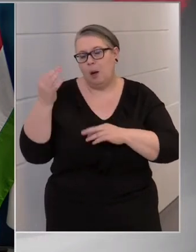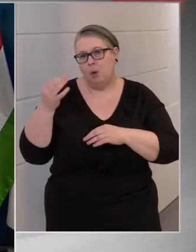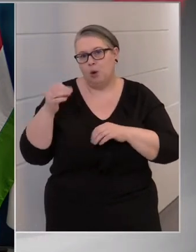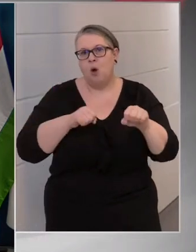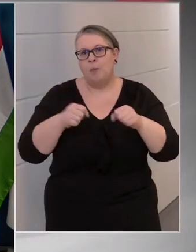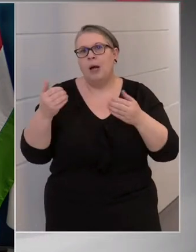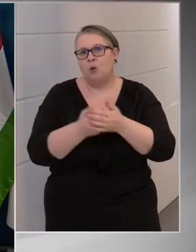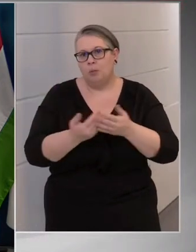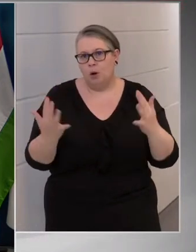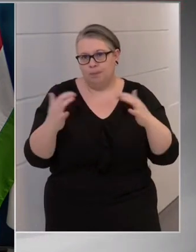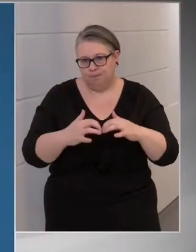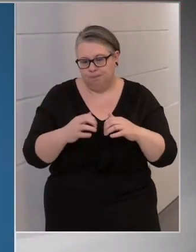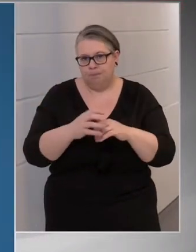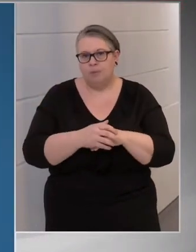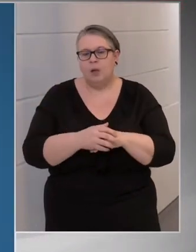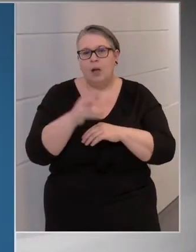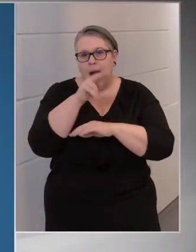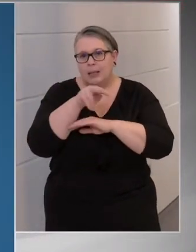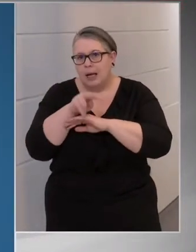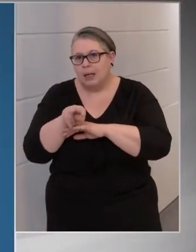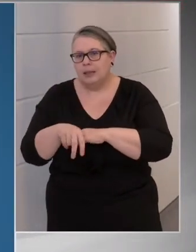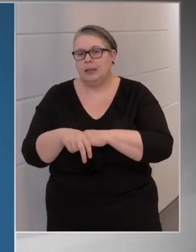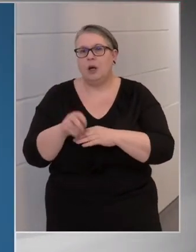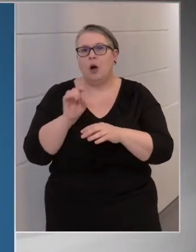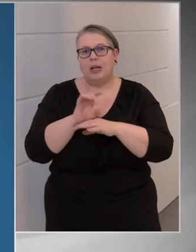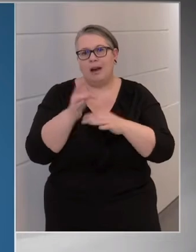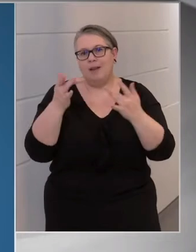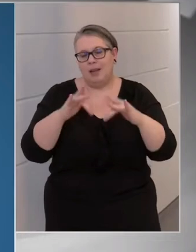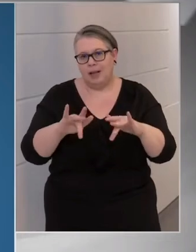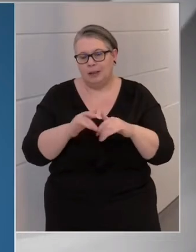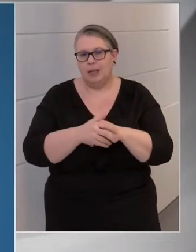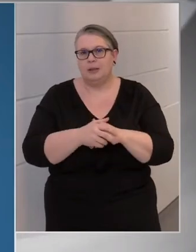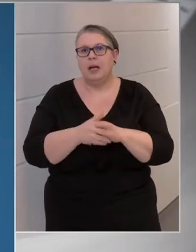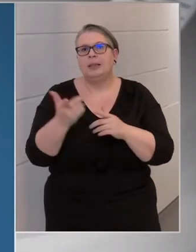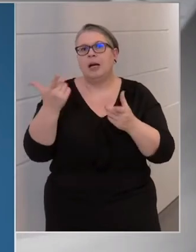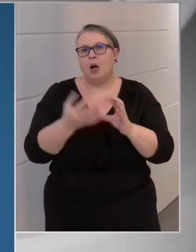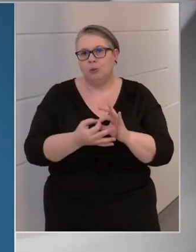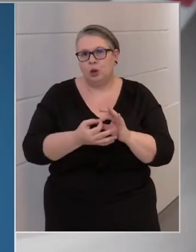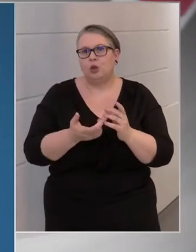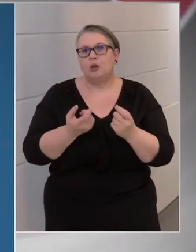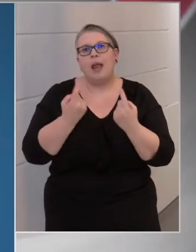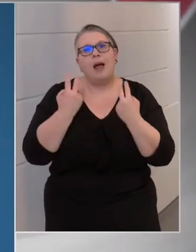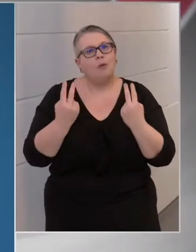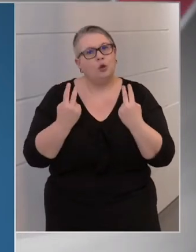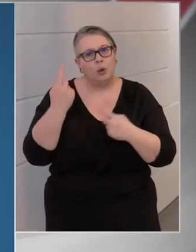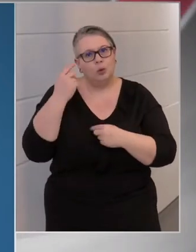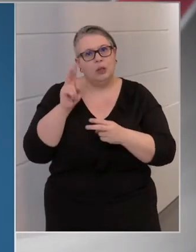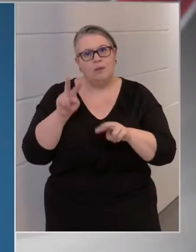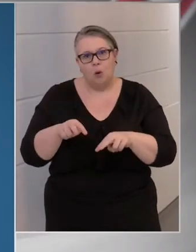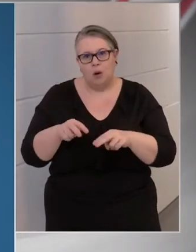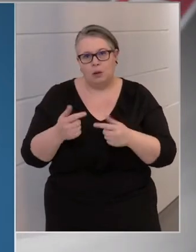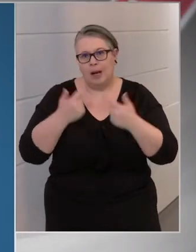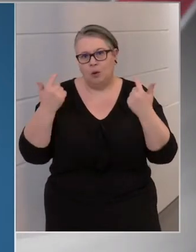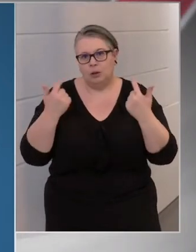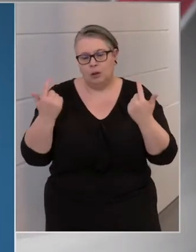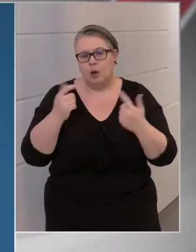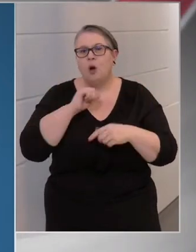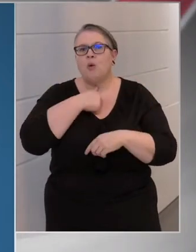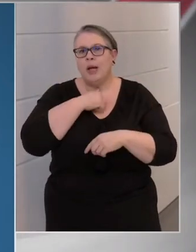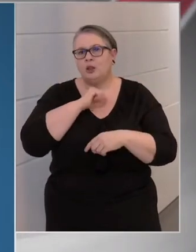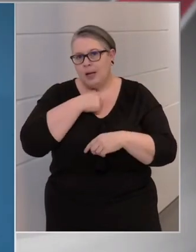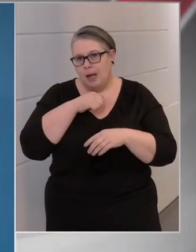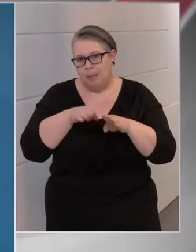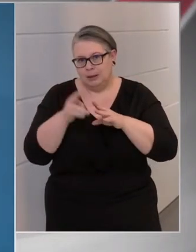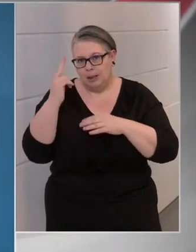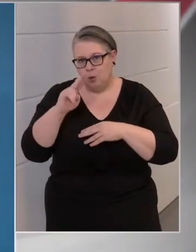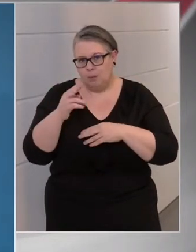kormány ismét üdésezet áttekintette a járványhelyzetet. Az ezzel kapcsolatos legfontosabb tudnivalókról tájékoztatja Önöket, Gulyás Kerkely